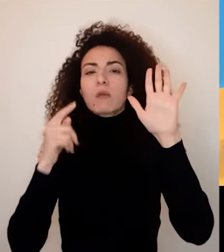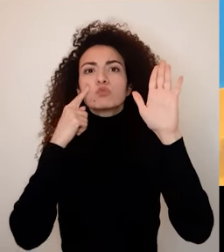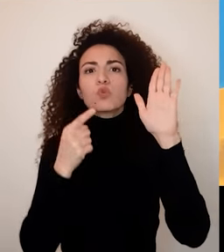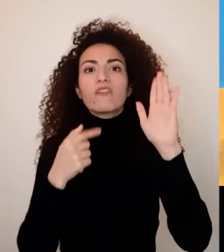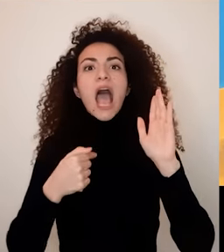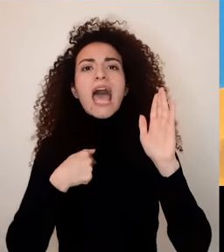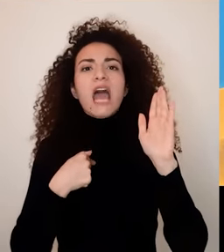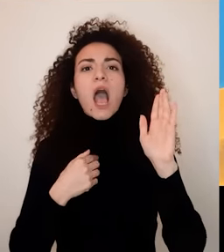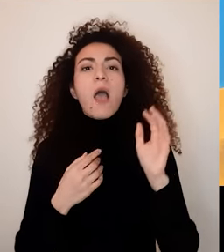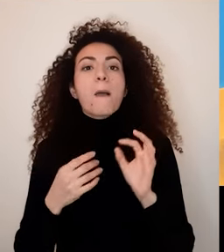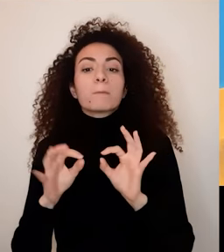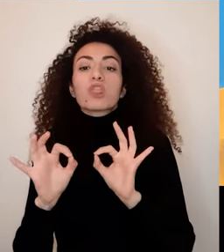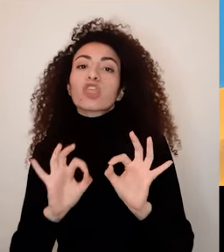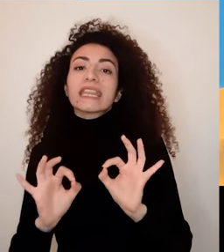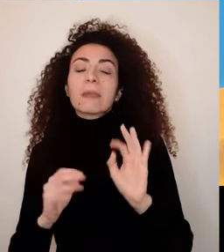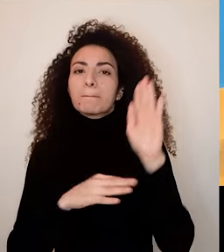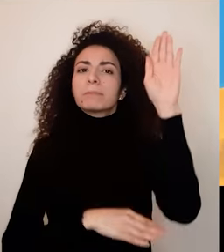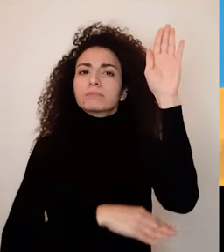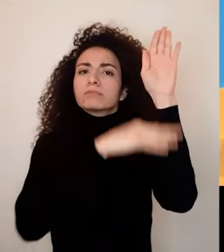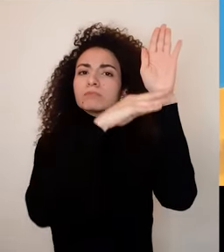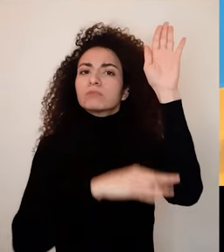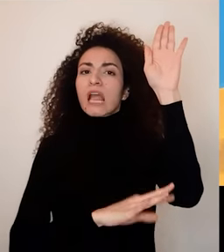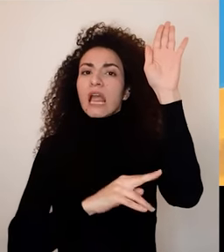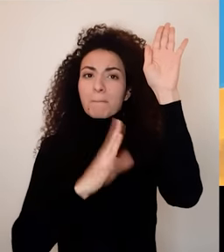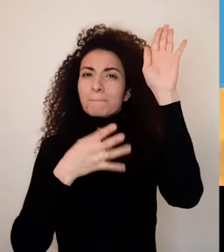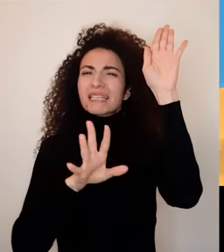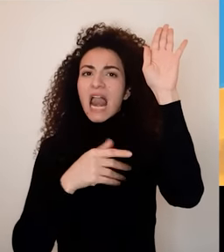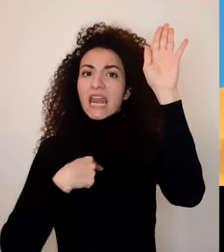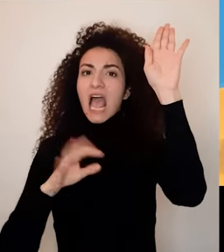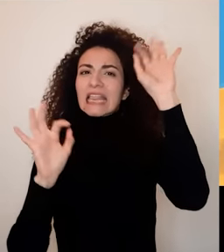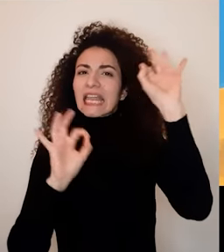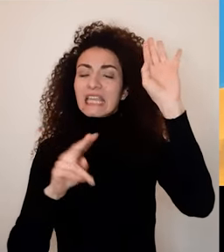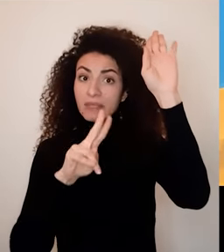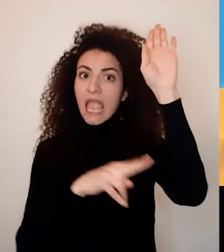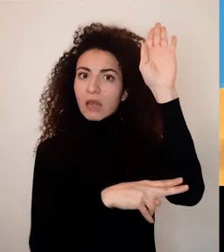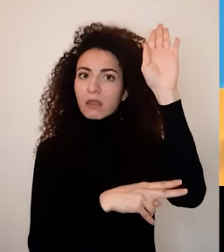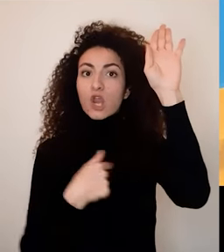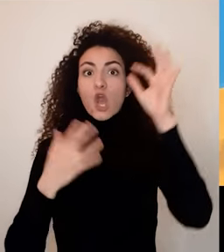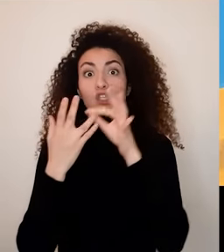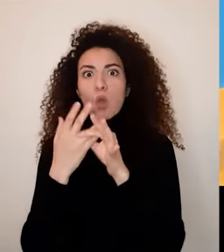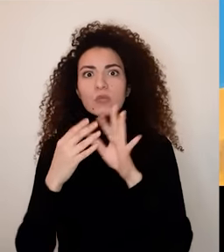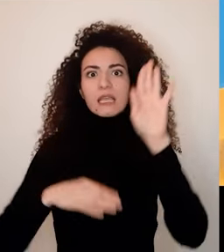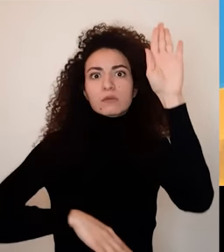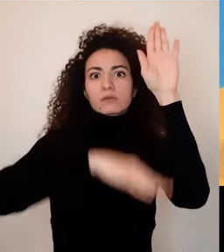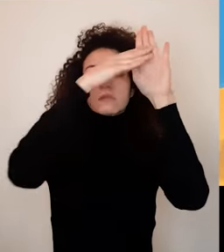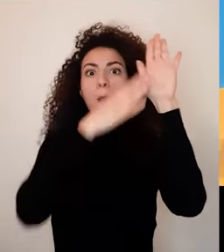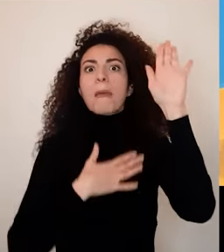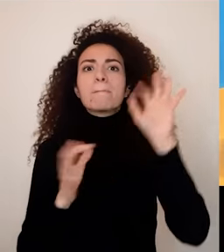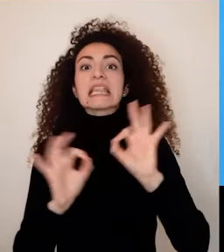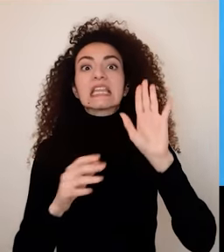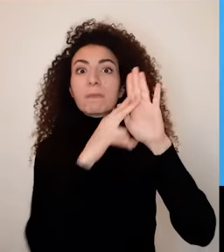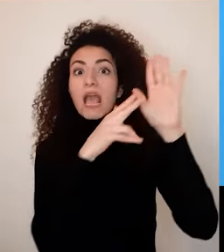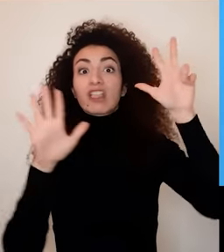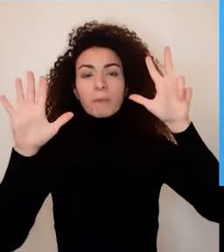والشريك ممكن تكونوا انطوائيين عقلينيين أو منظمين إذا كانت الدرجة مثلاً 8 وما فوق والشريك 2 من